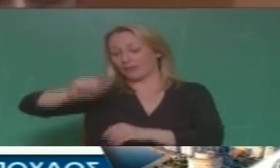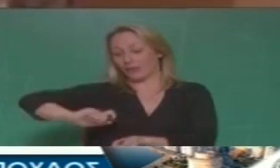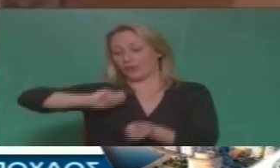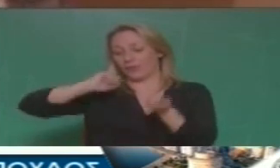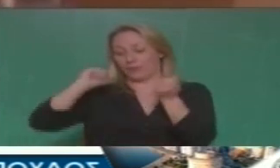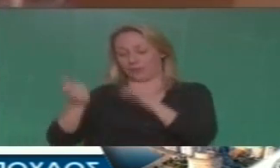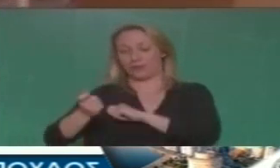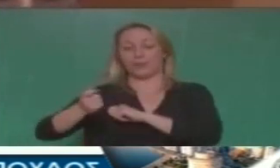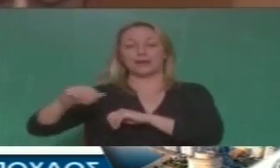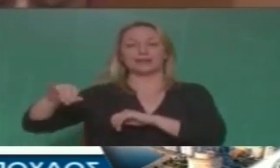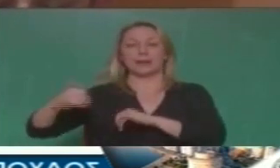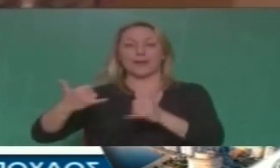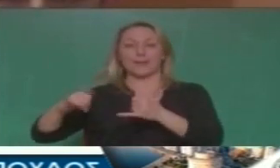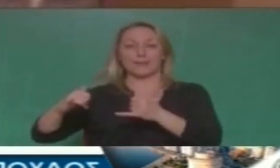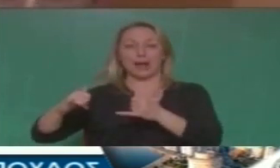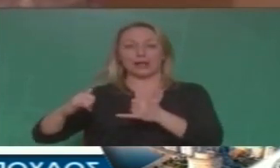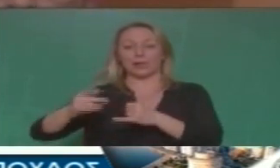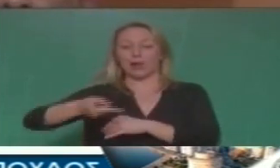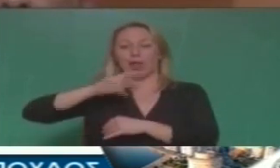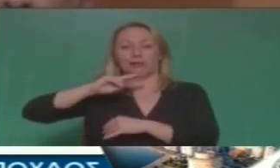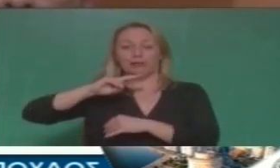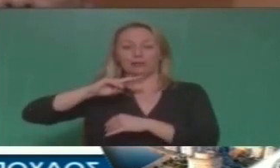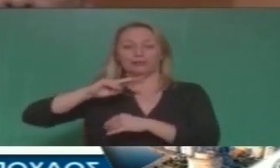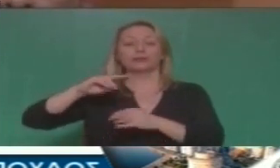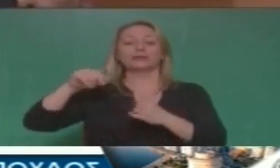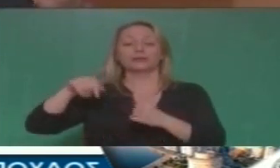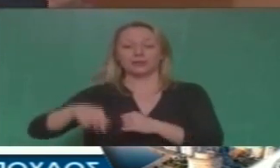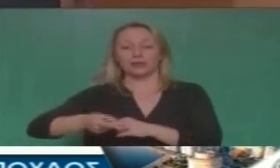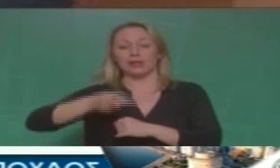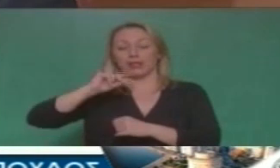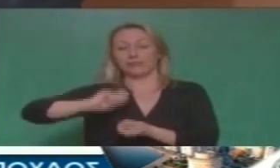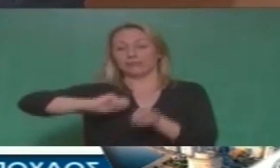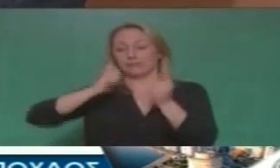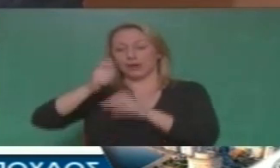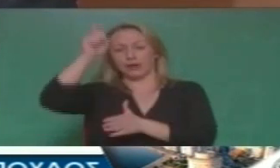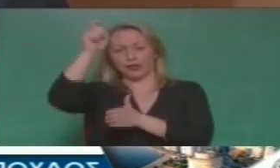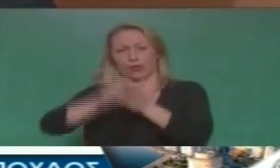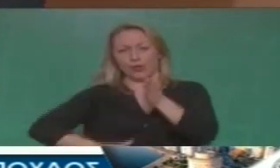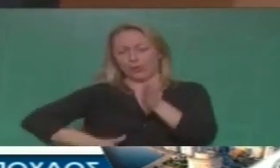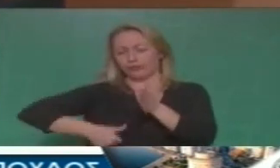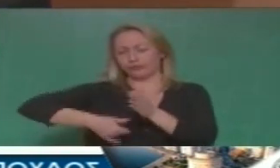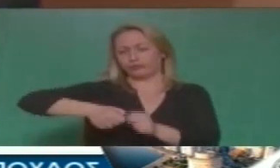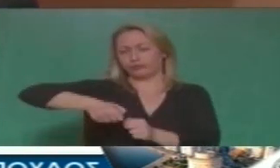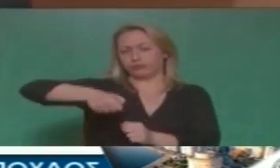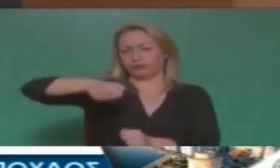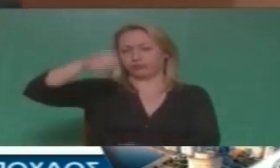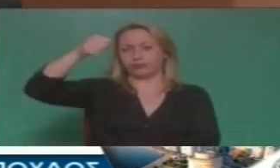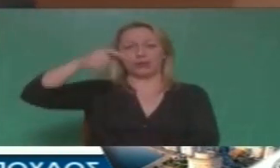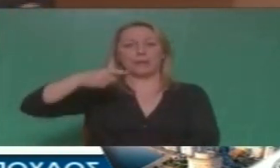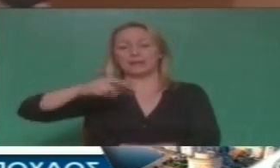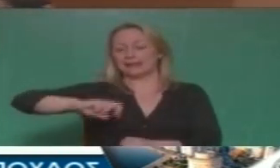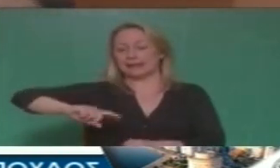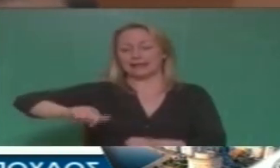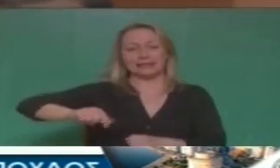με τη γνωστή μέθοδο της Κολοτούμπας κατέληξε να γίνει ξενοδοχείο ουρανοξίστης κατέληξε να γίνει καζίνο